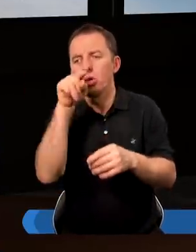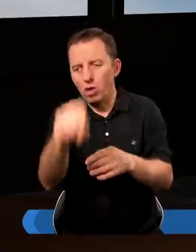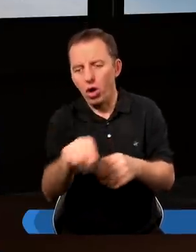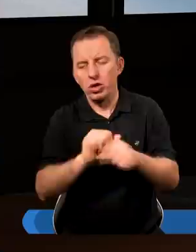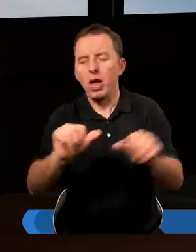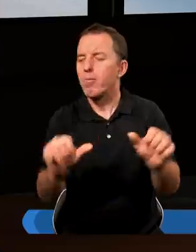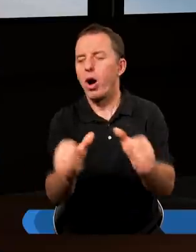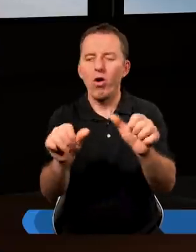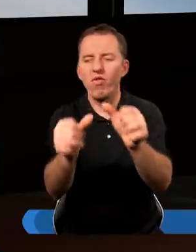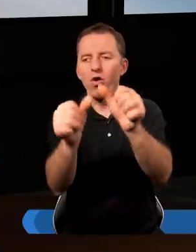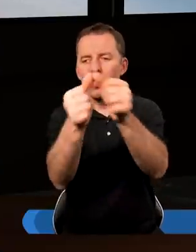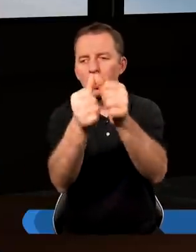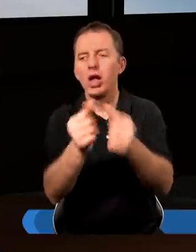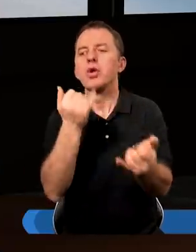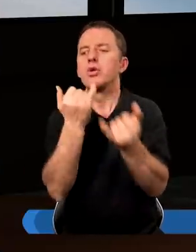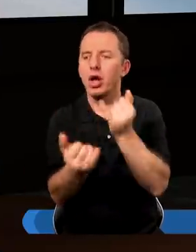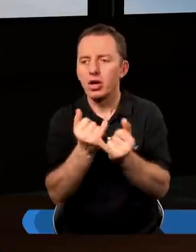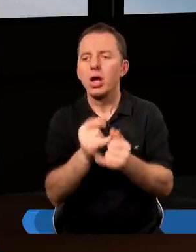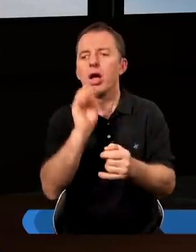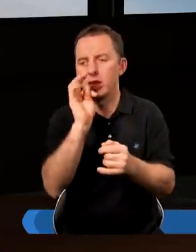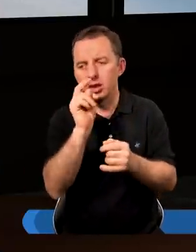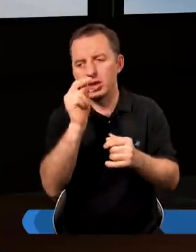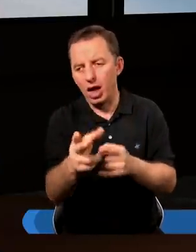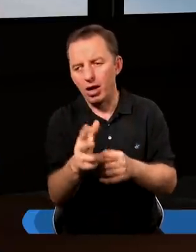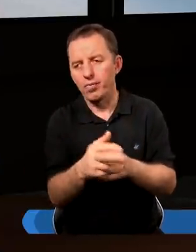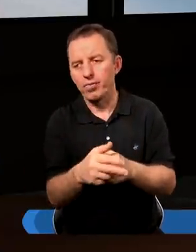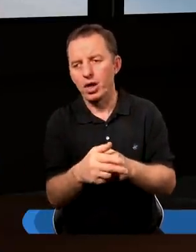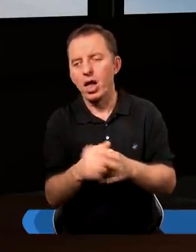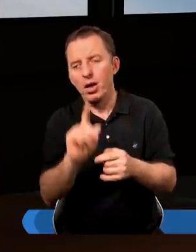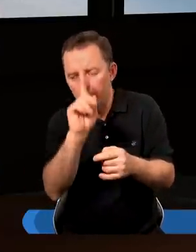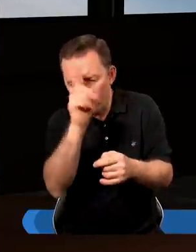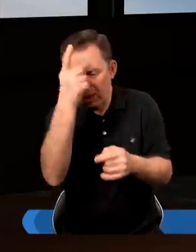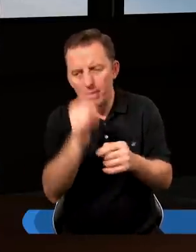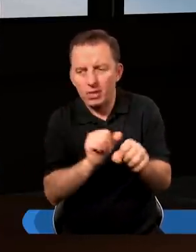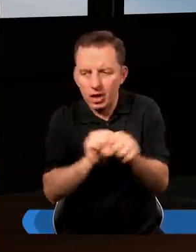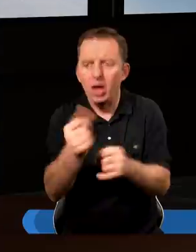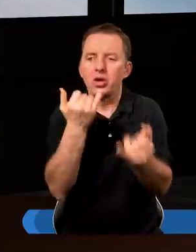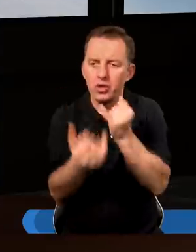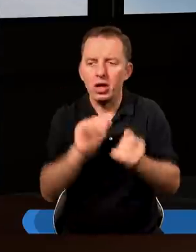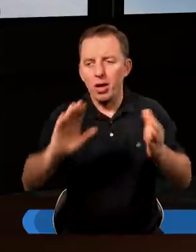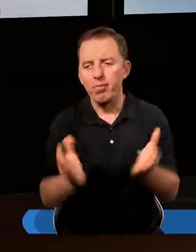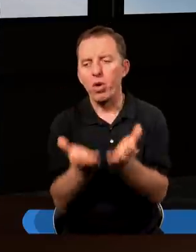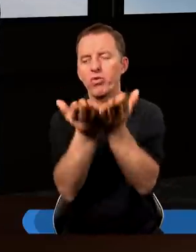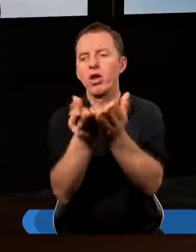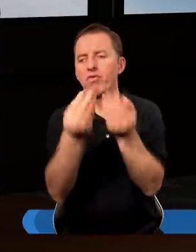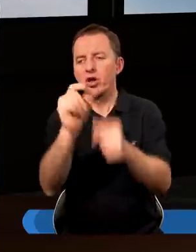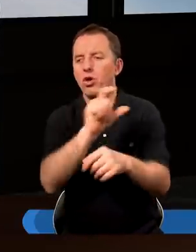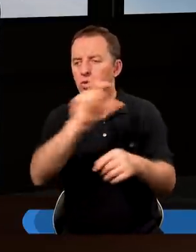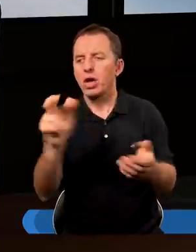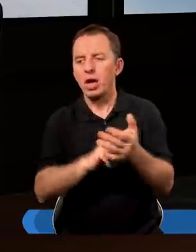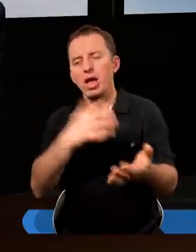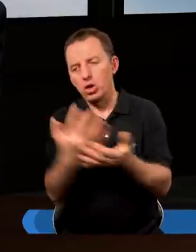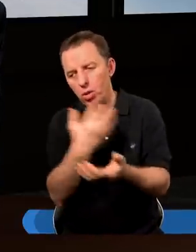no to to jest bałwochwalstwo. Jeśli i to tak podstępne jest, ale jeśli poświęcamy więcej